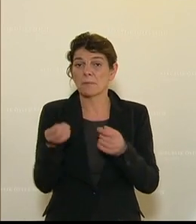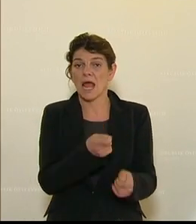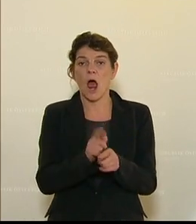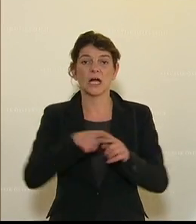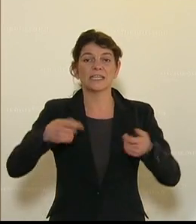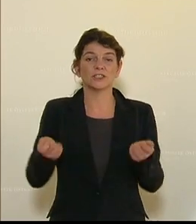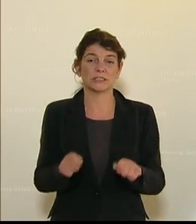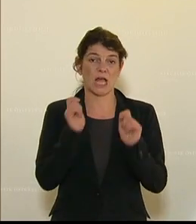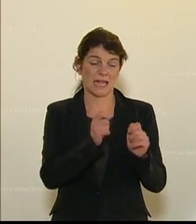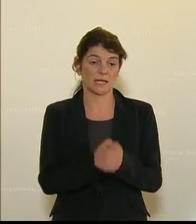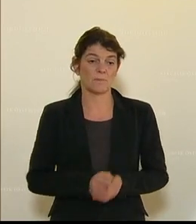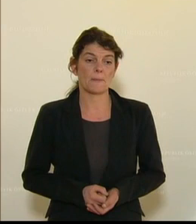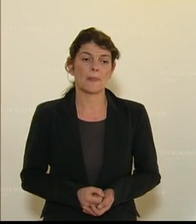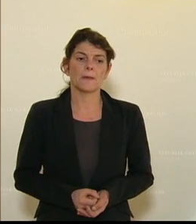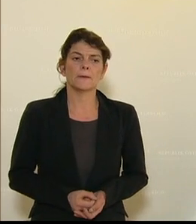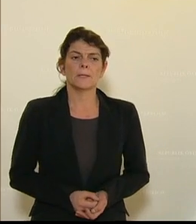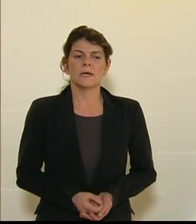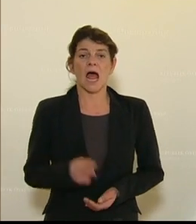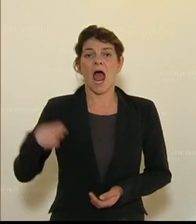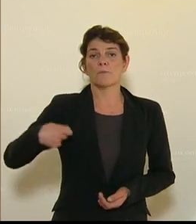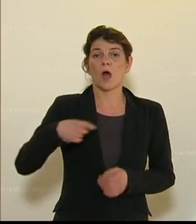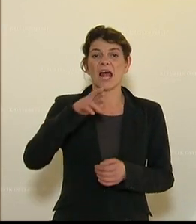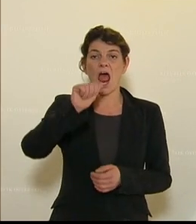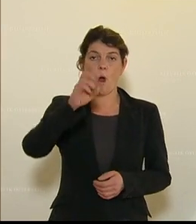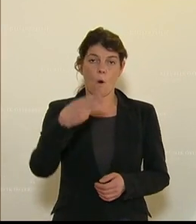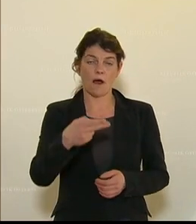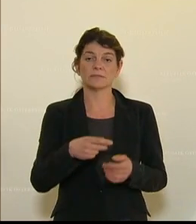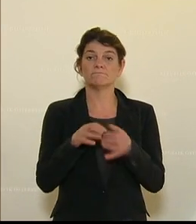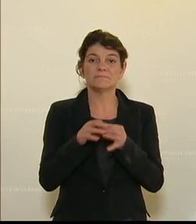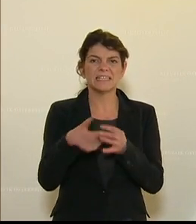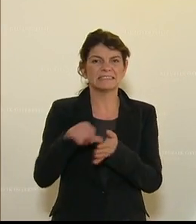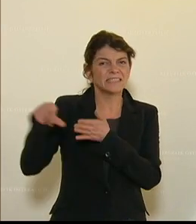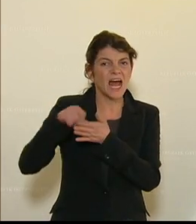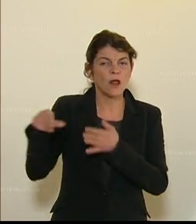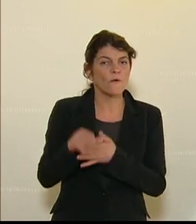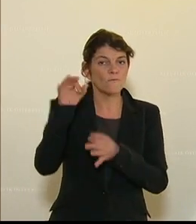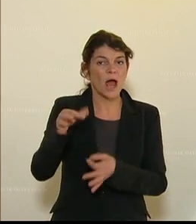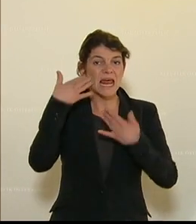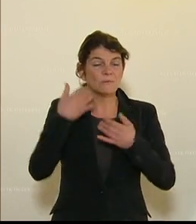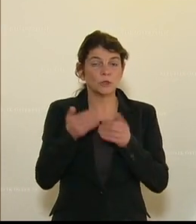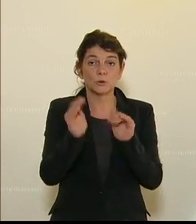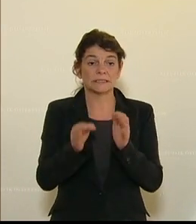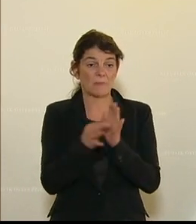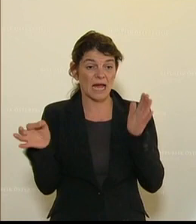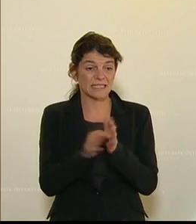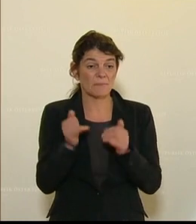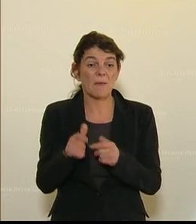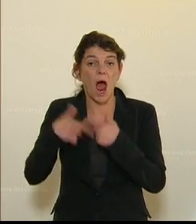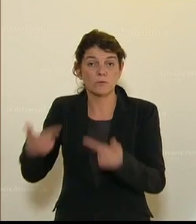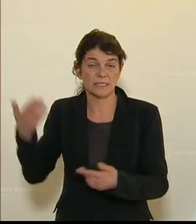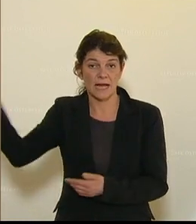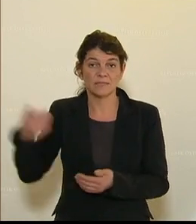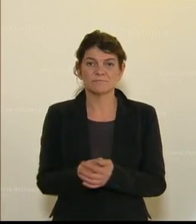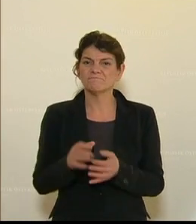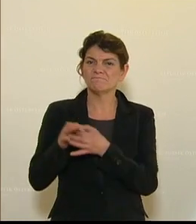einen Entschließungsantrag ein, der Abgeordneten Rauch betreffend Zahlungen für Klimaschutzmaßnahmen im Ausland